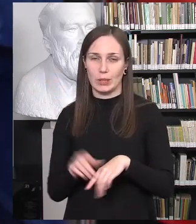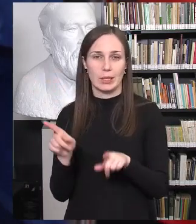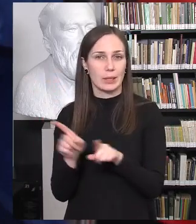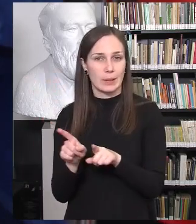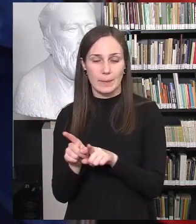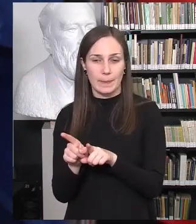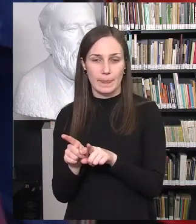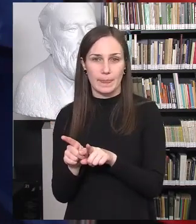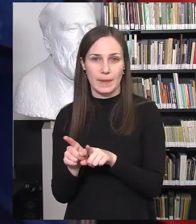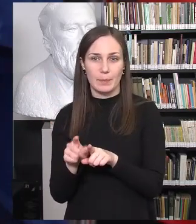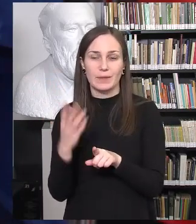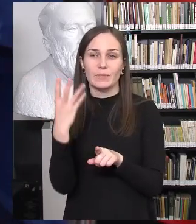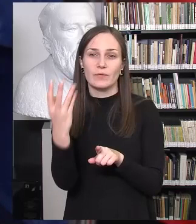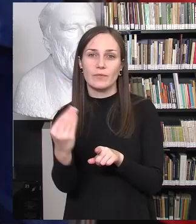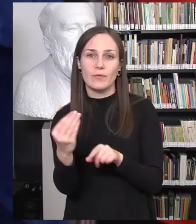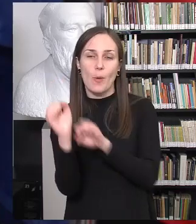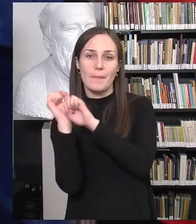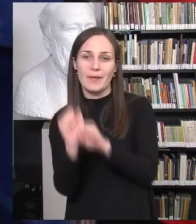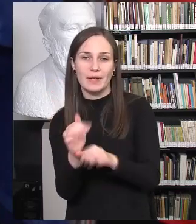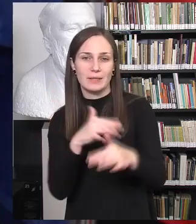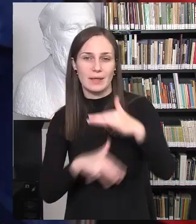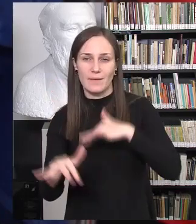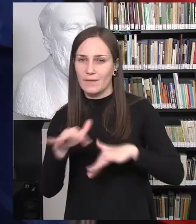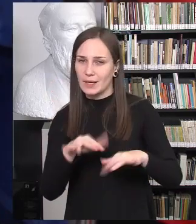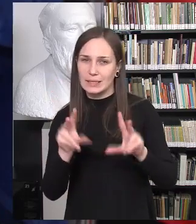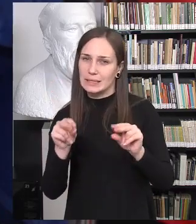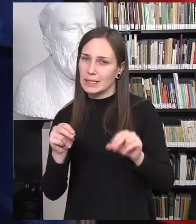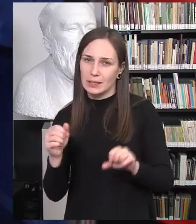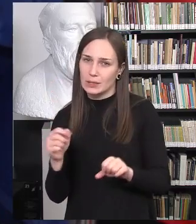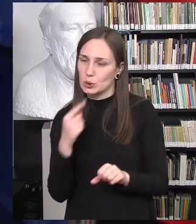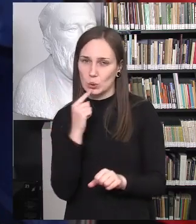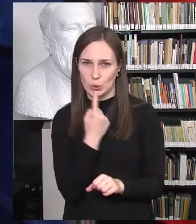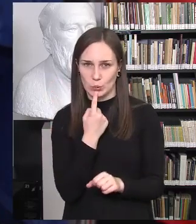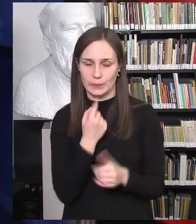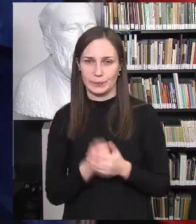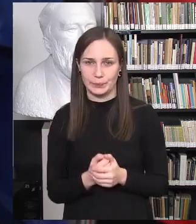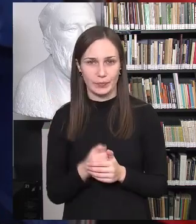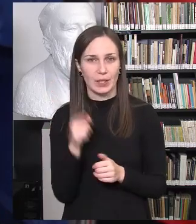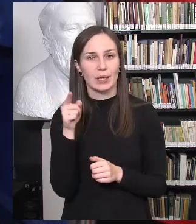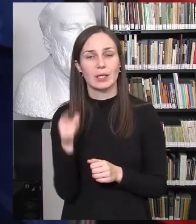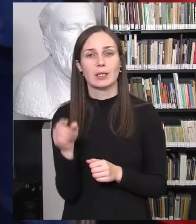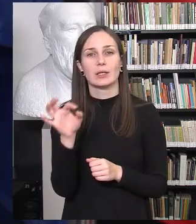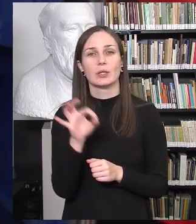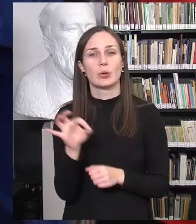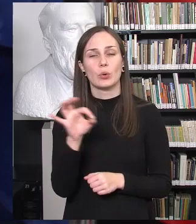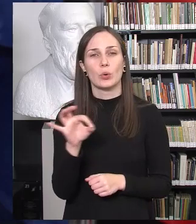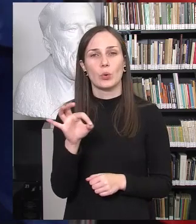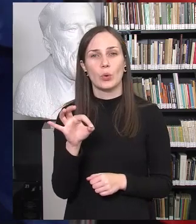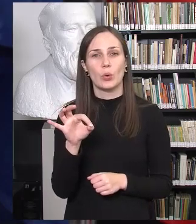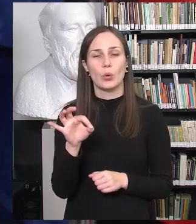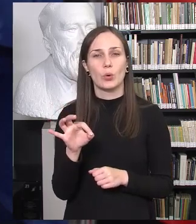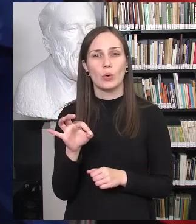iš prevencijos veiklos, kurios yra šitai temai skirtas. Ir čia, man atrodo, jau prieiname prie to